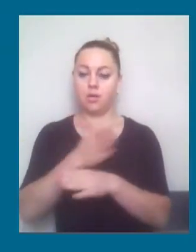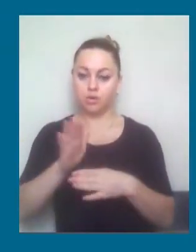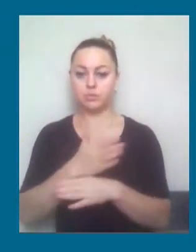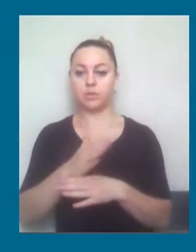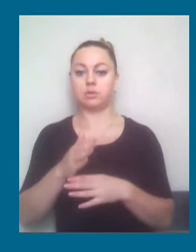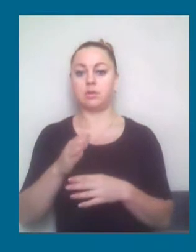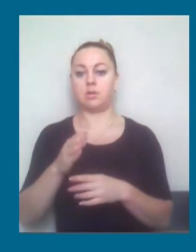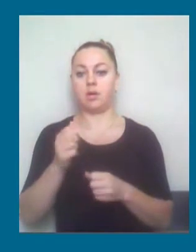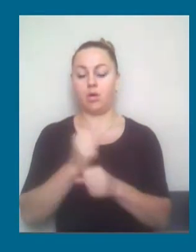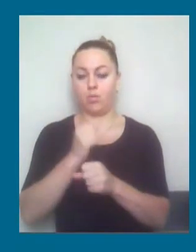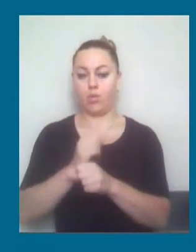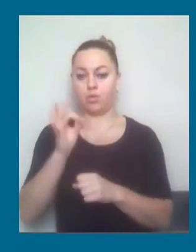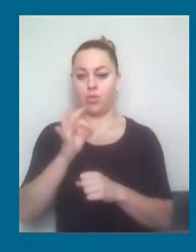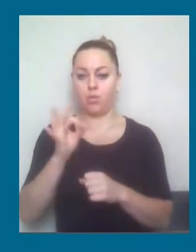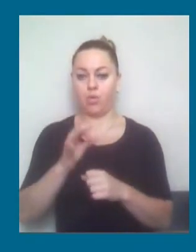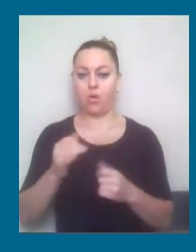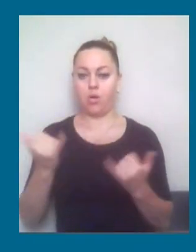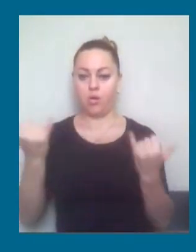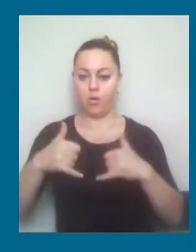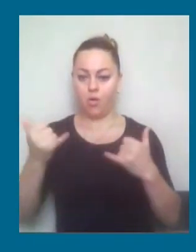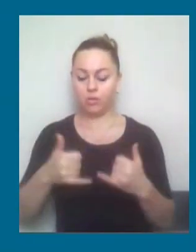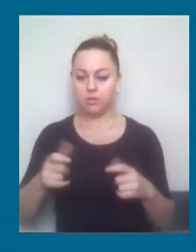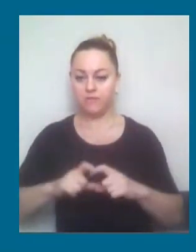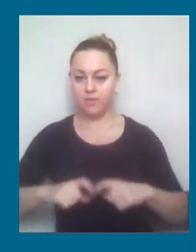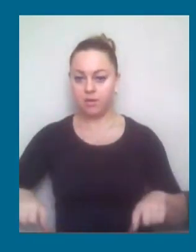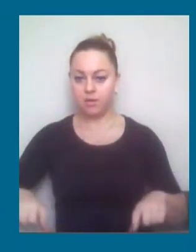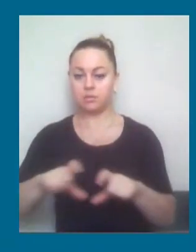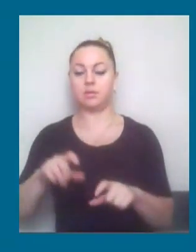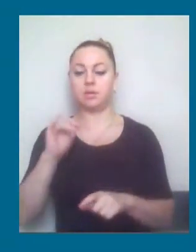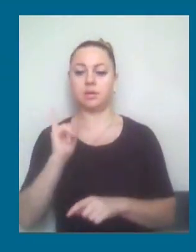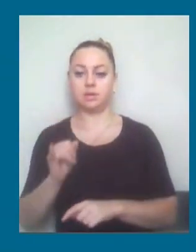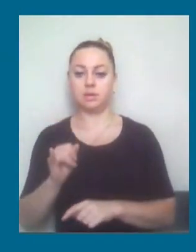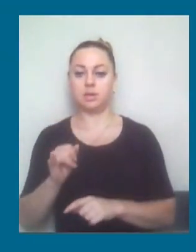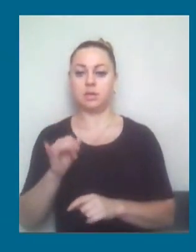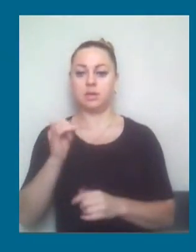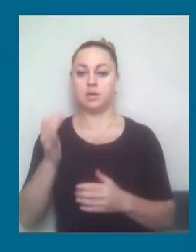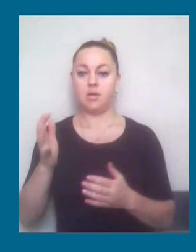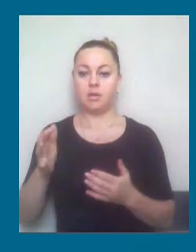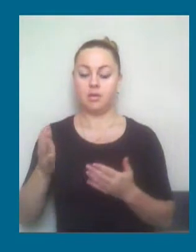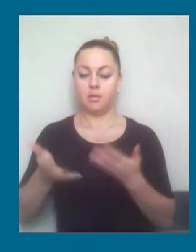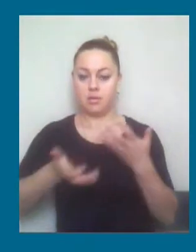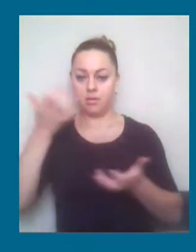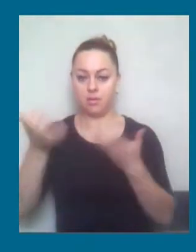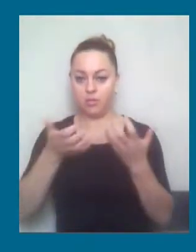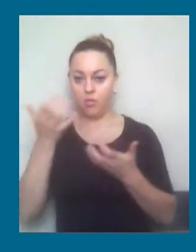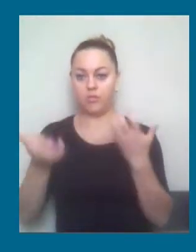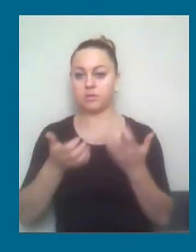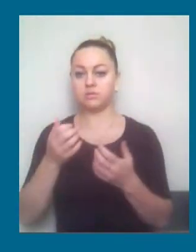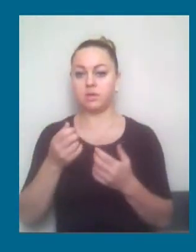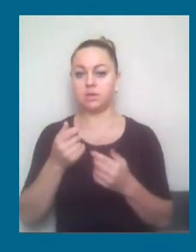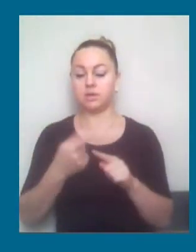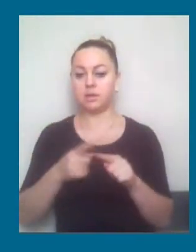і самі будівельні роботи. Тому демонтаж будинку не відноситься до будівельних робіт, а відноситься саме